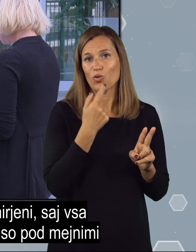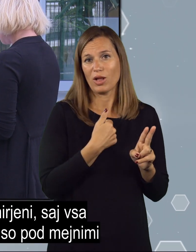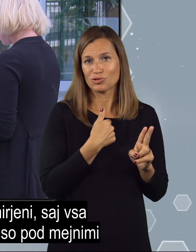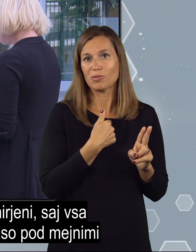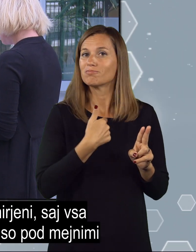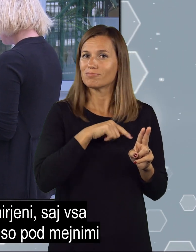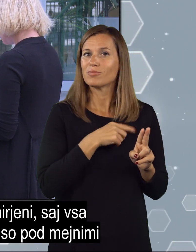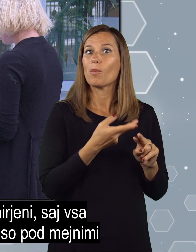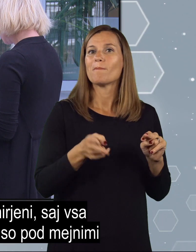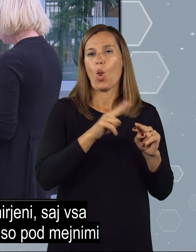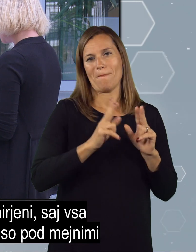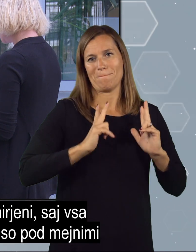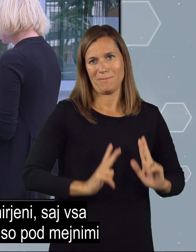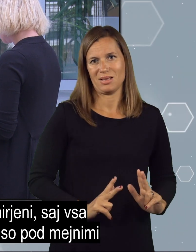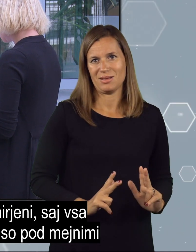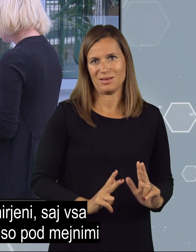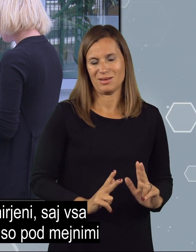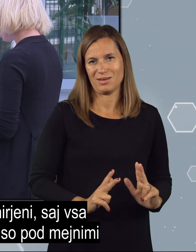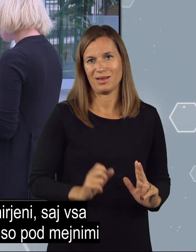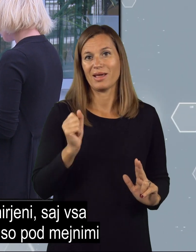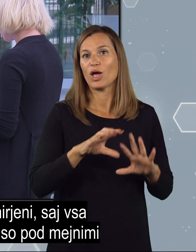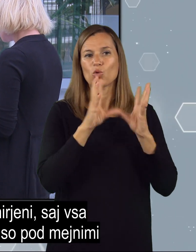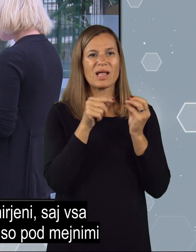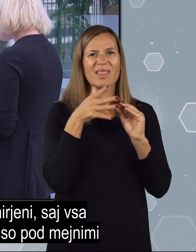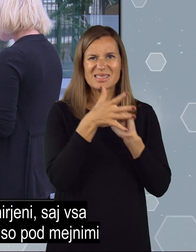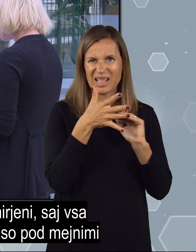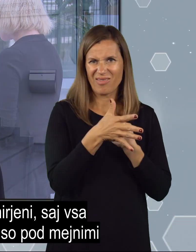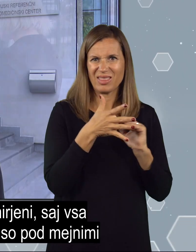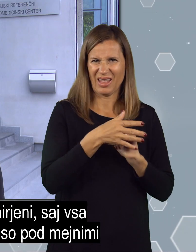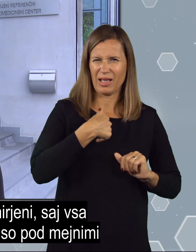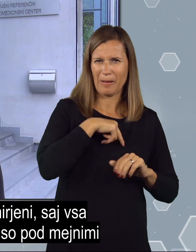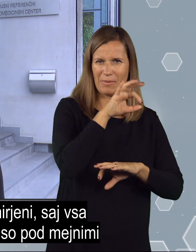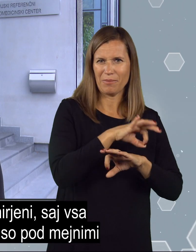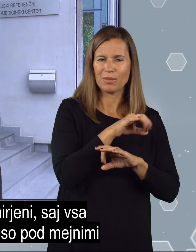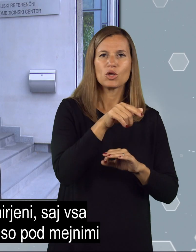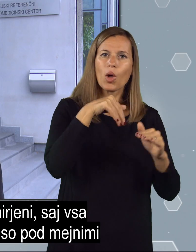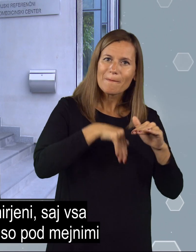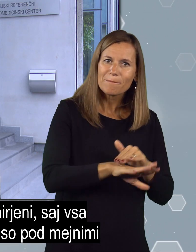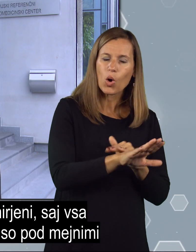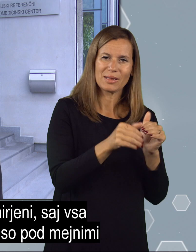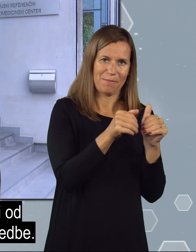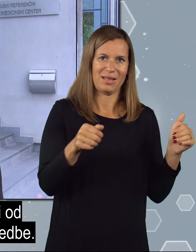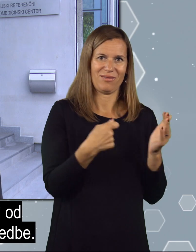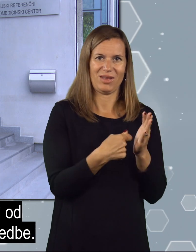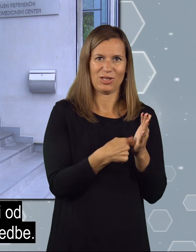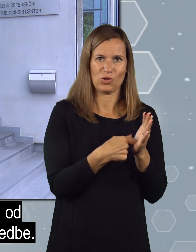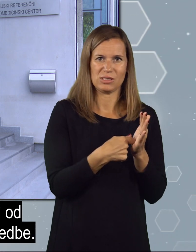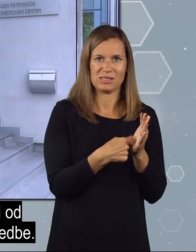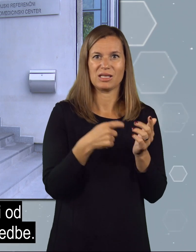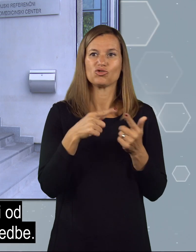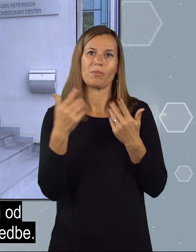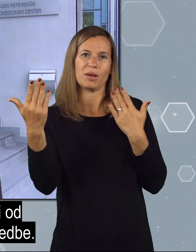Sloveniji v bistvu še lahko bolj pomerjeni glede tega, ker vse te sevanje, ki jih merimo, so pod mejnimi vrednostmi od